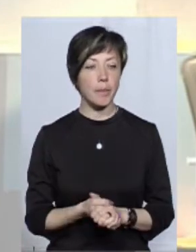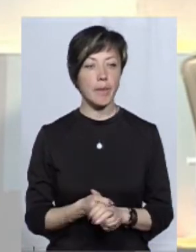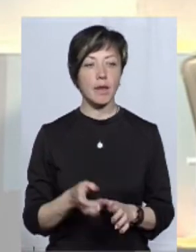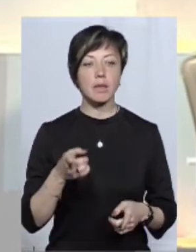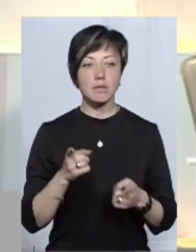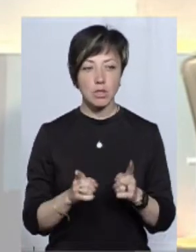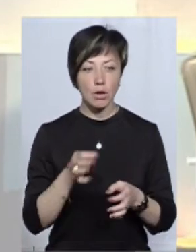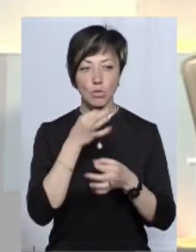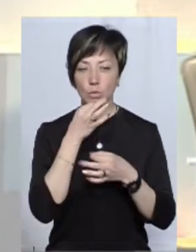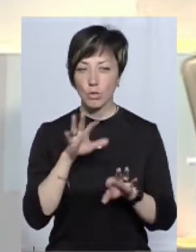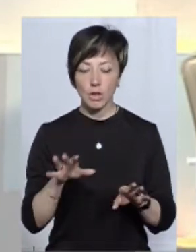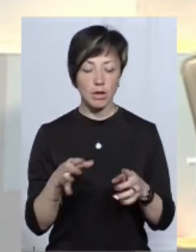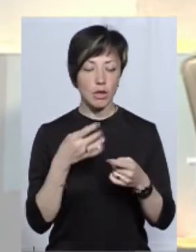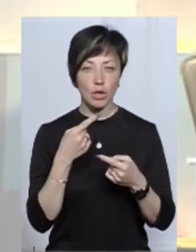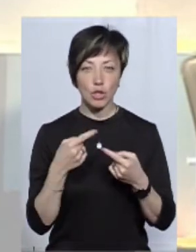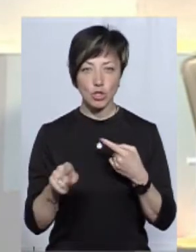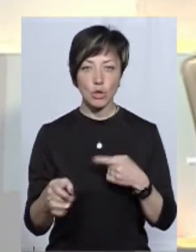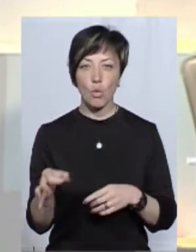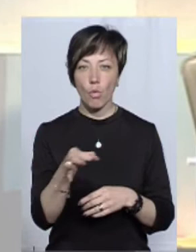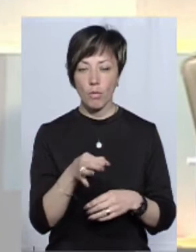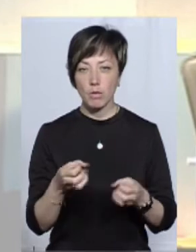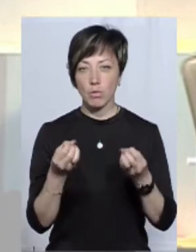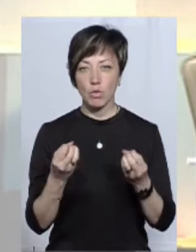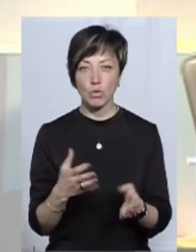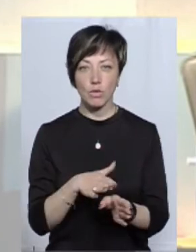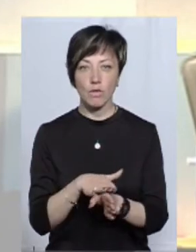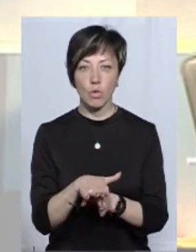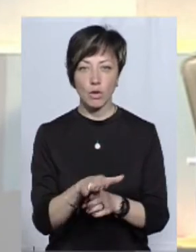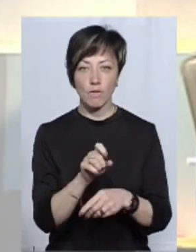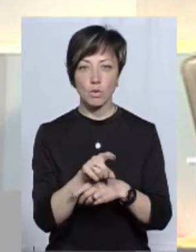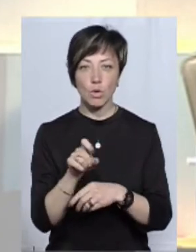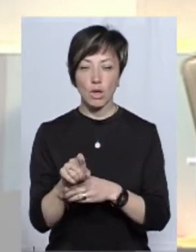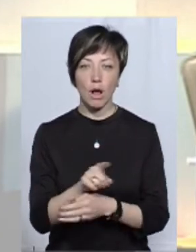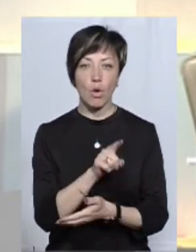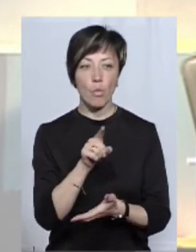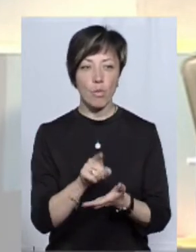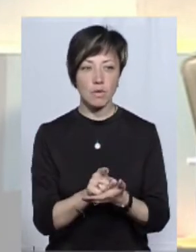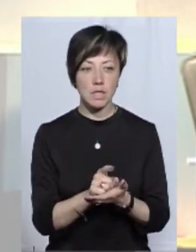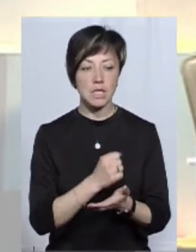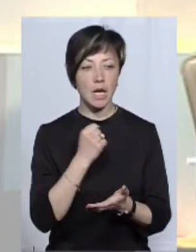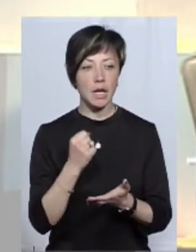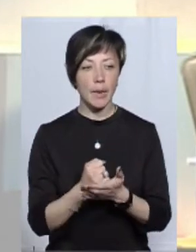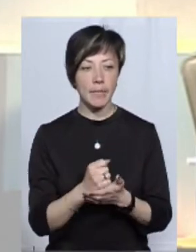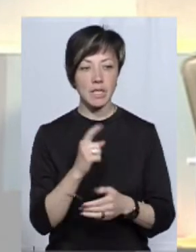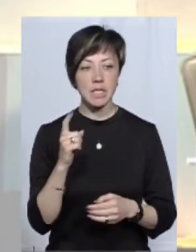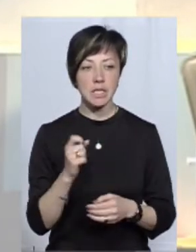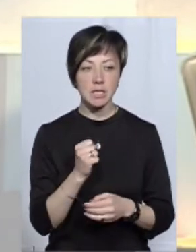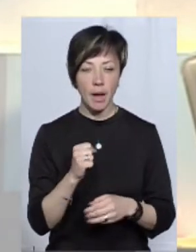Звичайно, так як і в будь-якій іншій області, митниця просто виконує функціональні обов'язки, які закріплені за